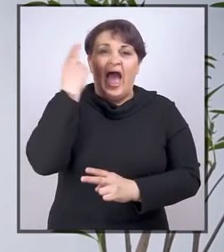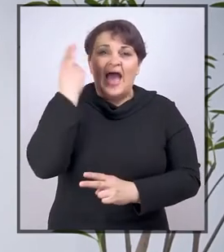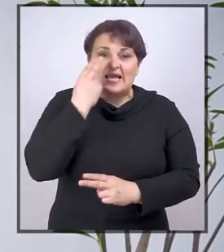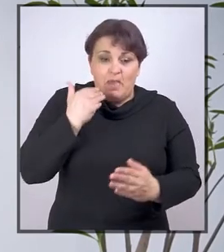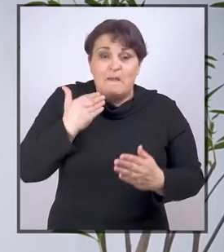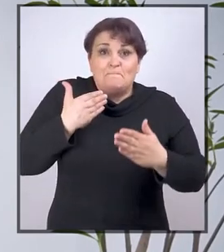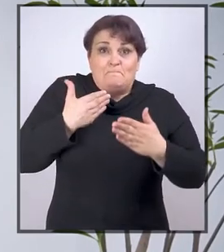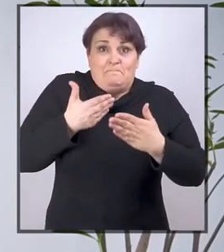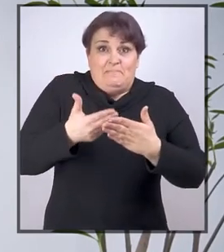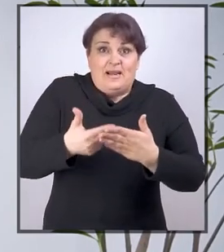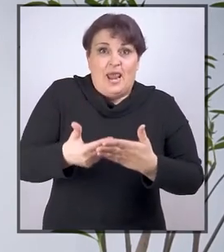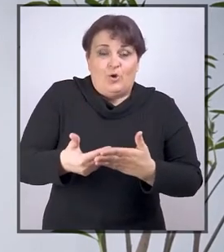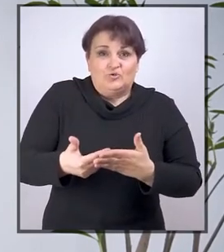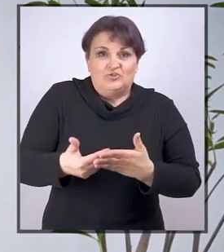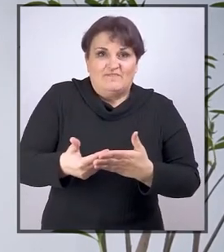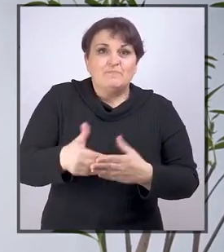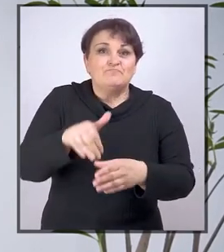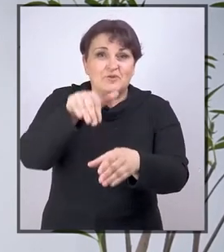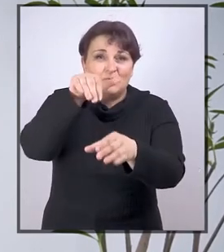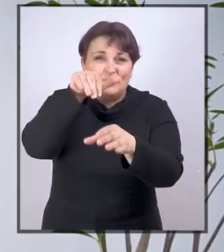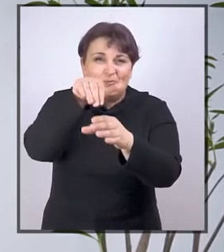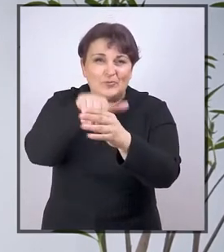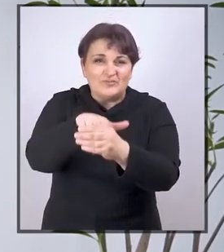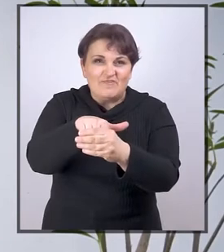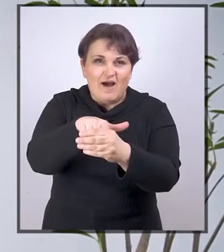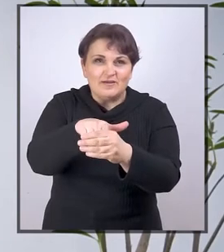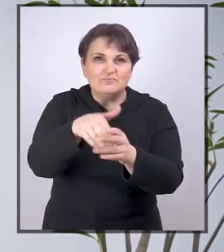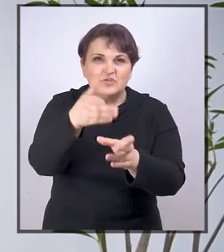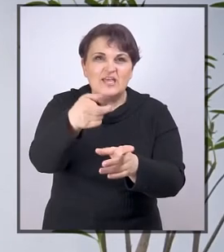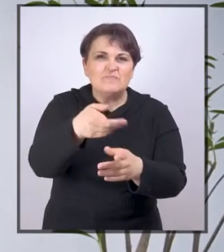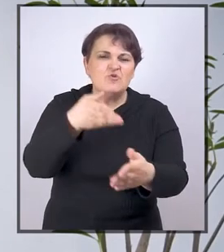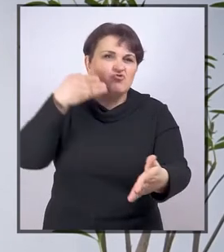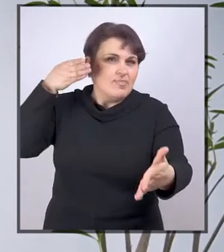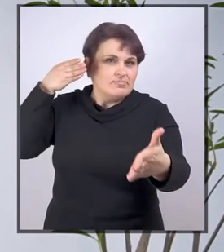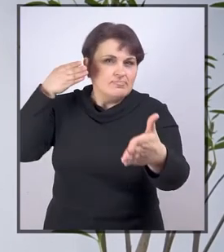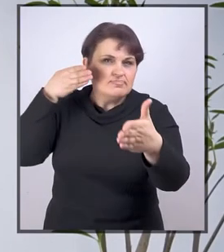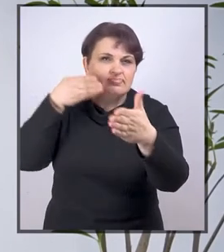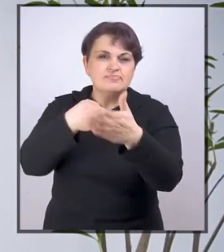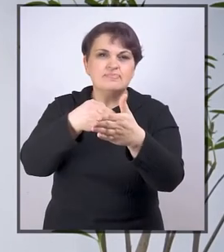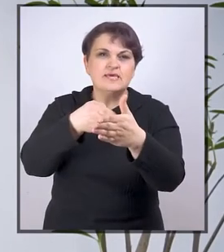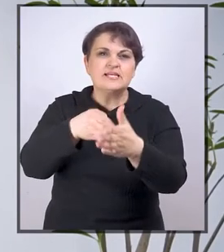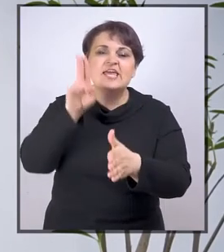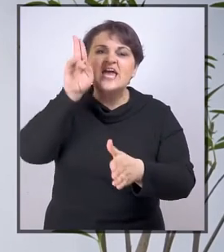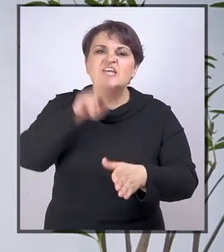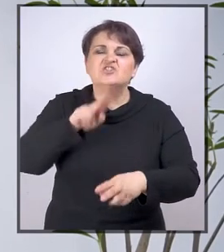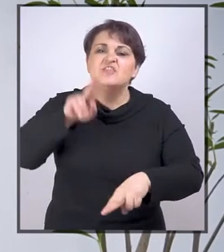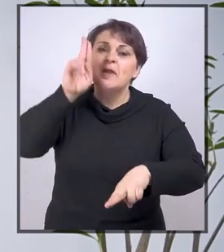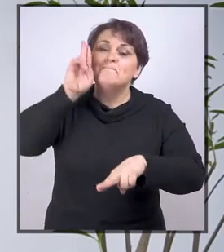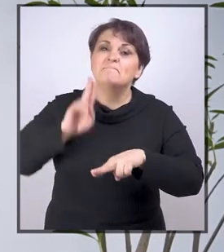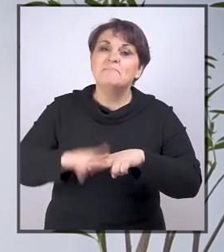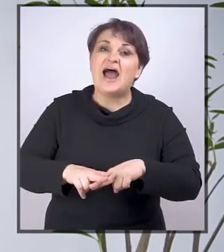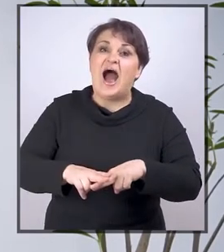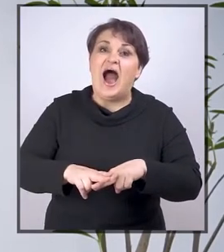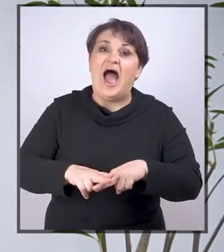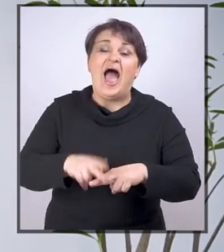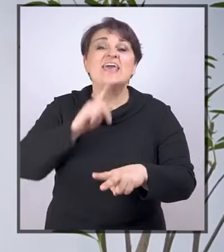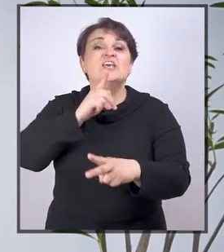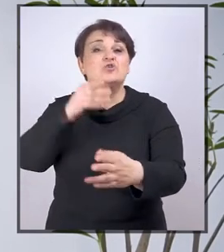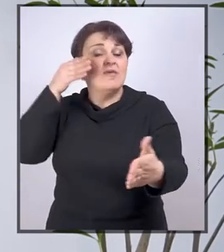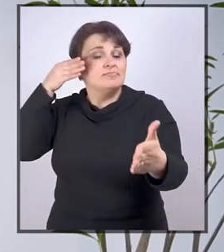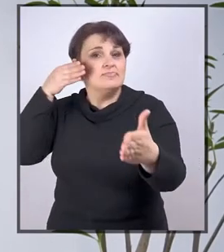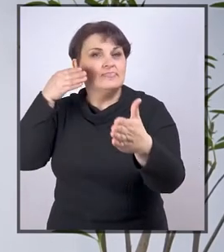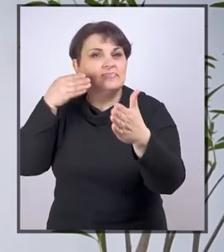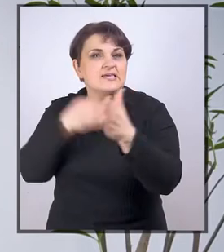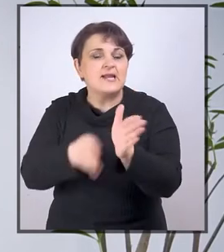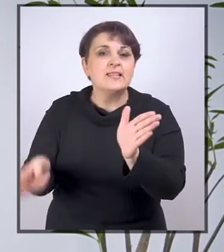obezbjeđenja razumnog prilagođavanja, u stvari predstavlja direktno kršenje